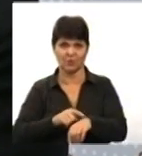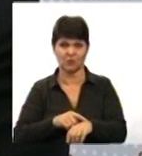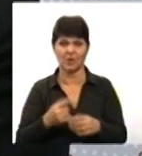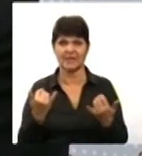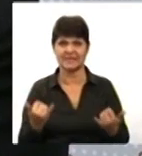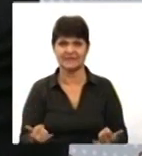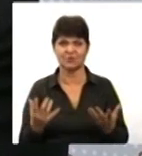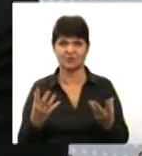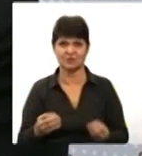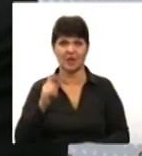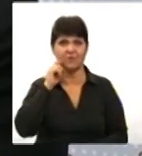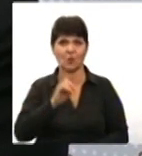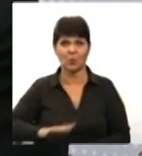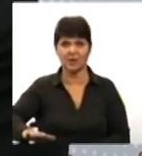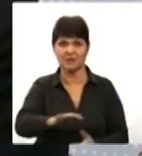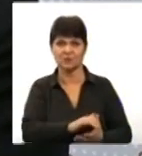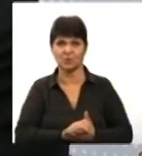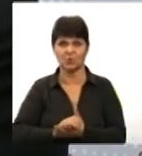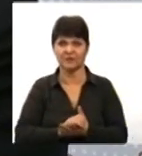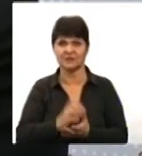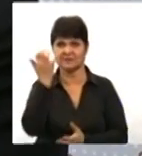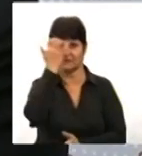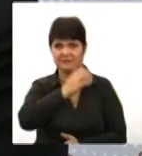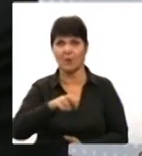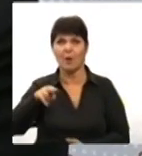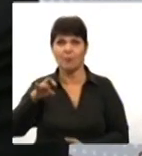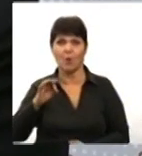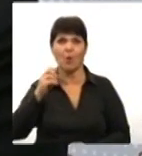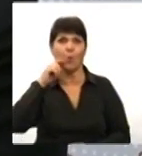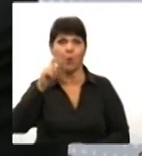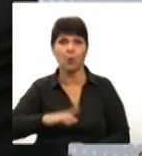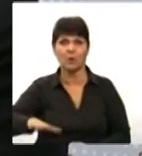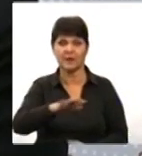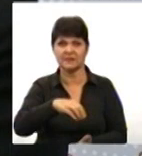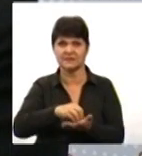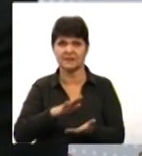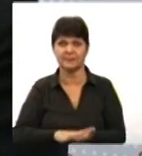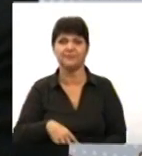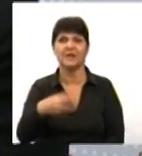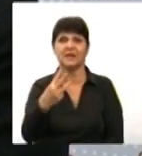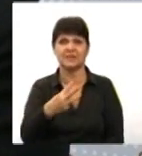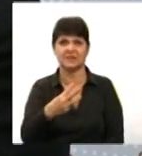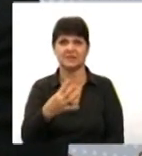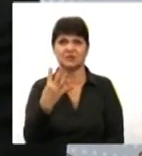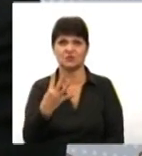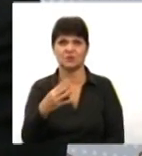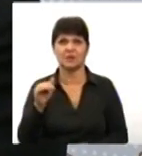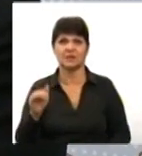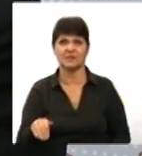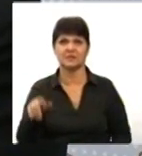Українському товаристві сліпих по Україні зареєстровано близько 34 тисяч чоловік.